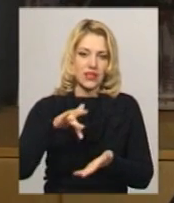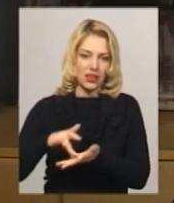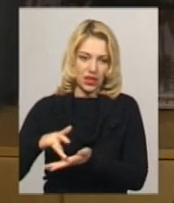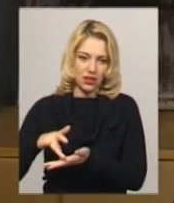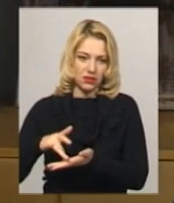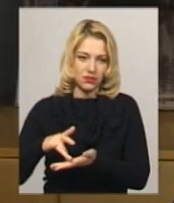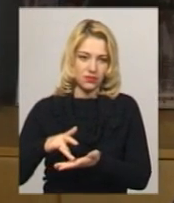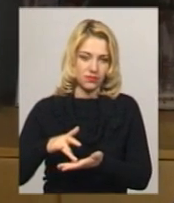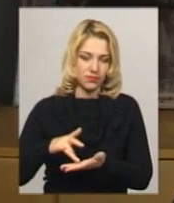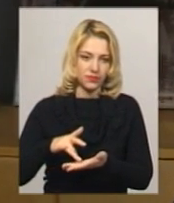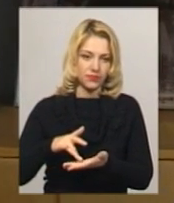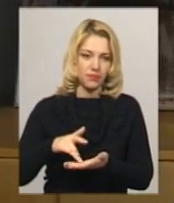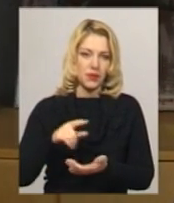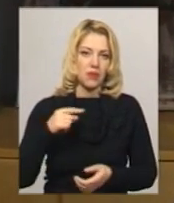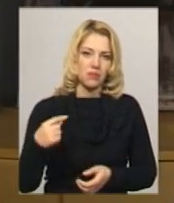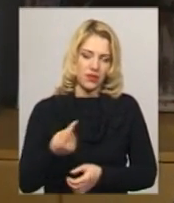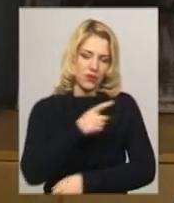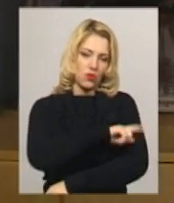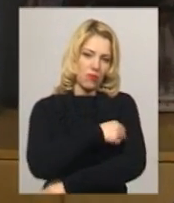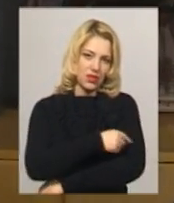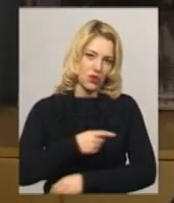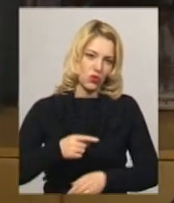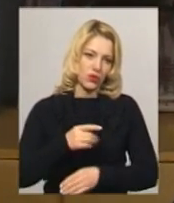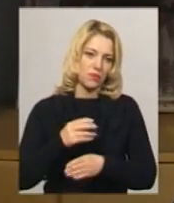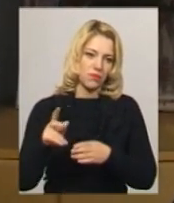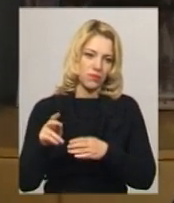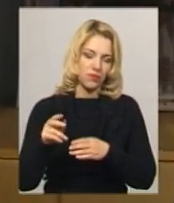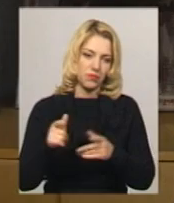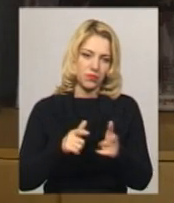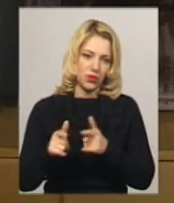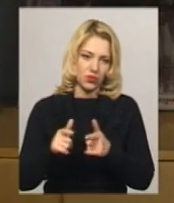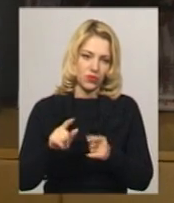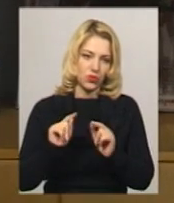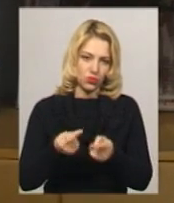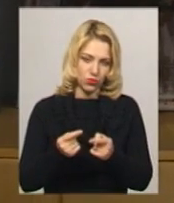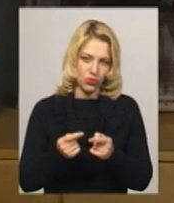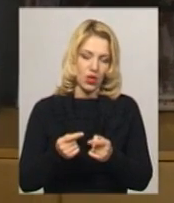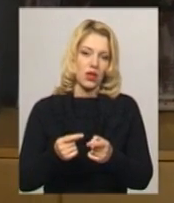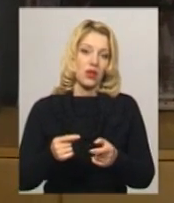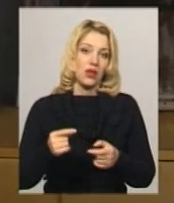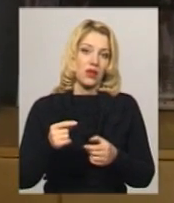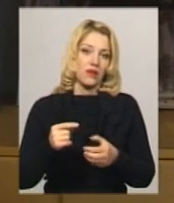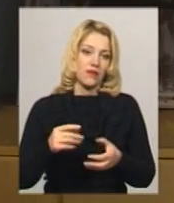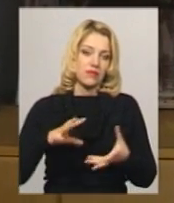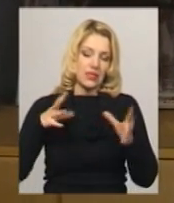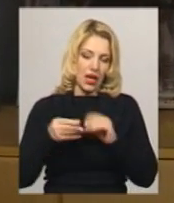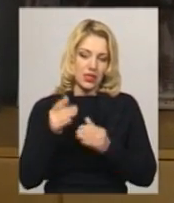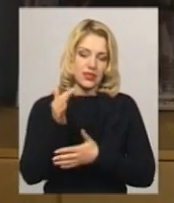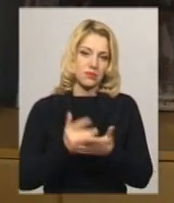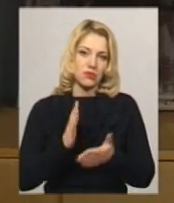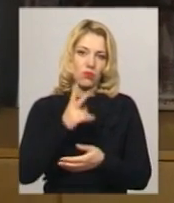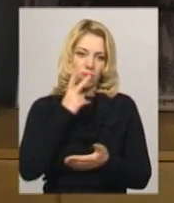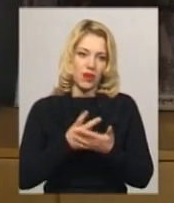первенної медико-санітарної підготовки. Тому узагальнені списки будемо бачити